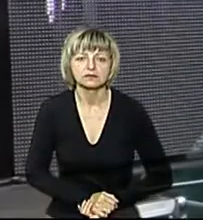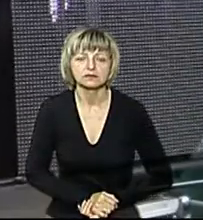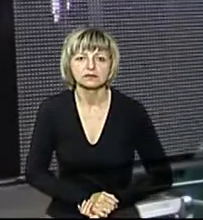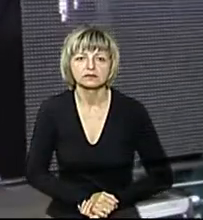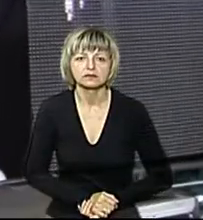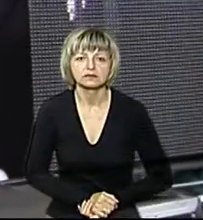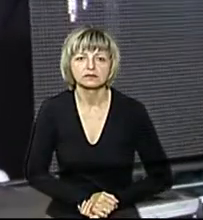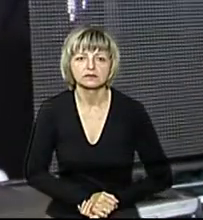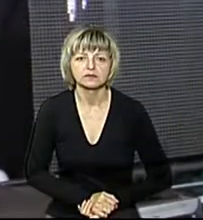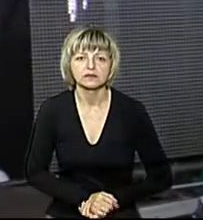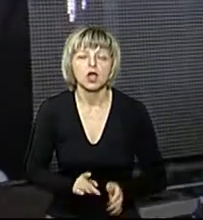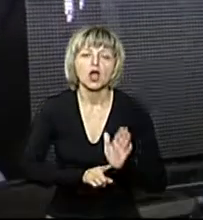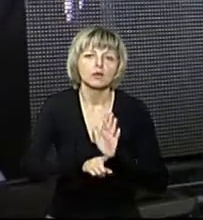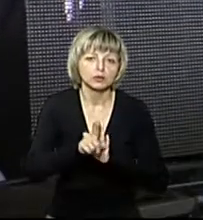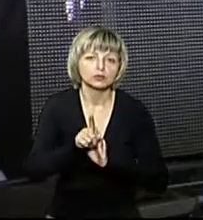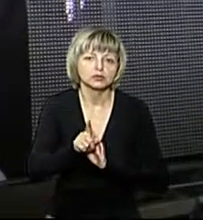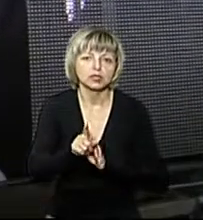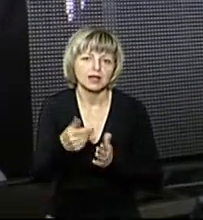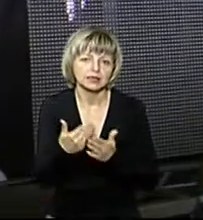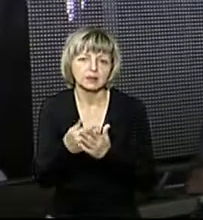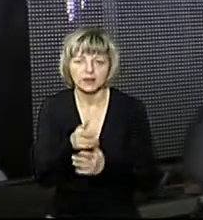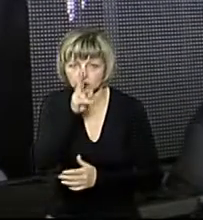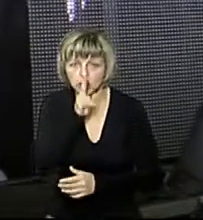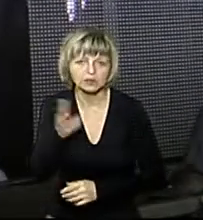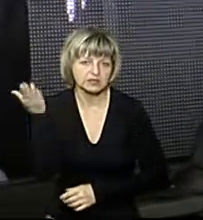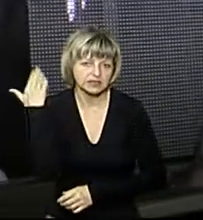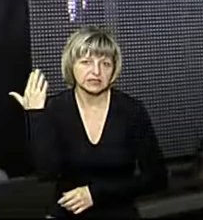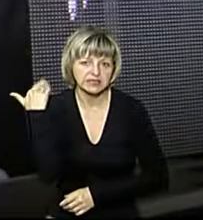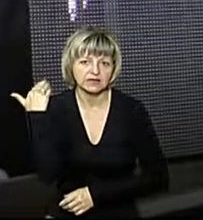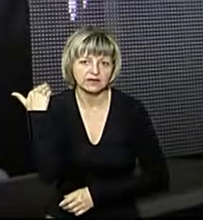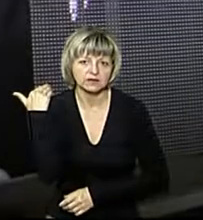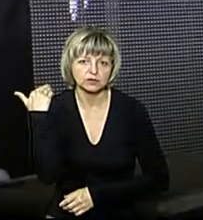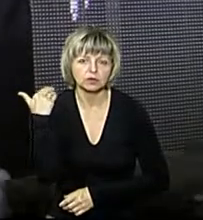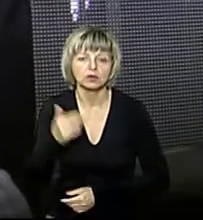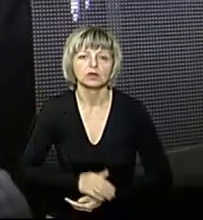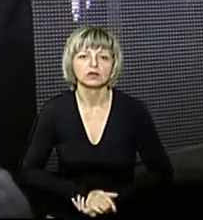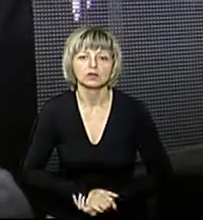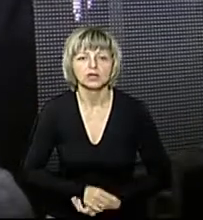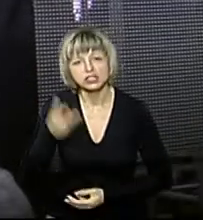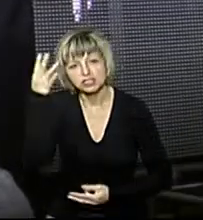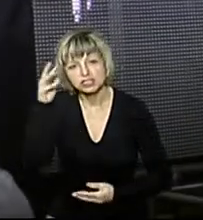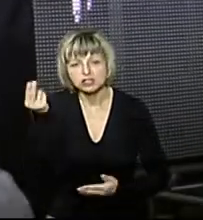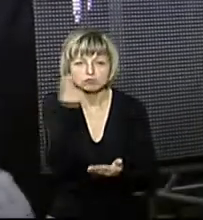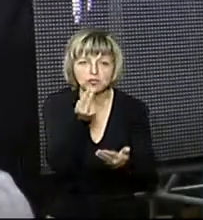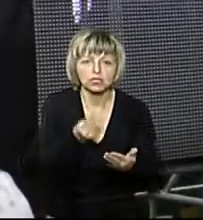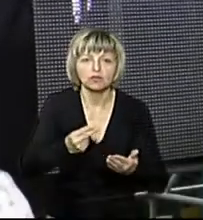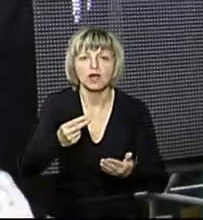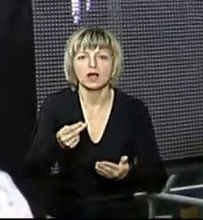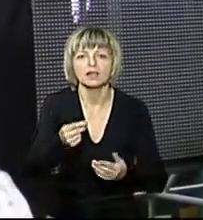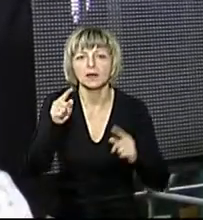Почали ми ще, напевно, з місяця два назад з малюнку цієї сцени. Змоделювали малюнок,